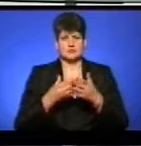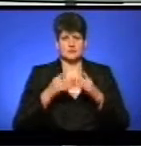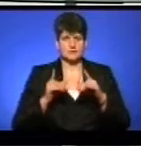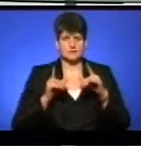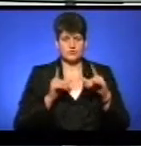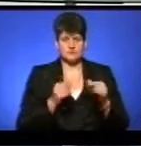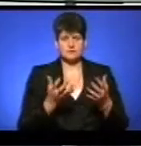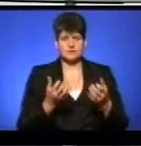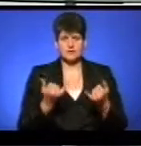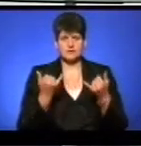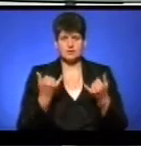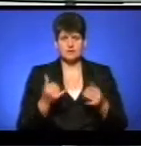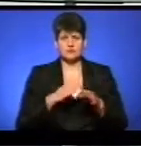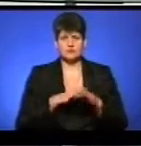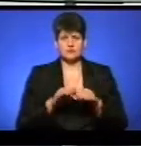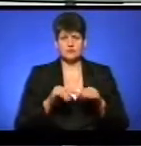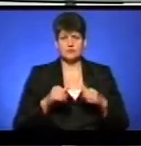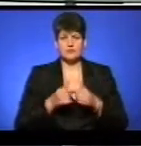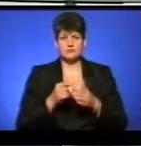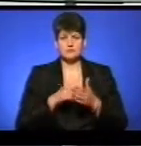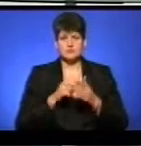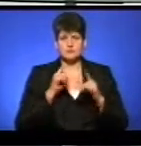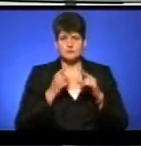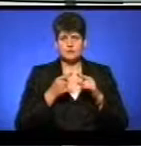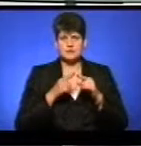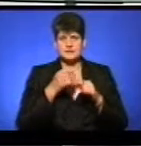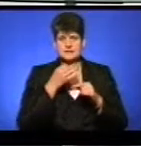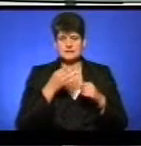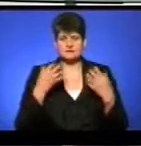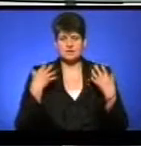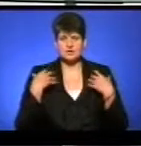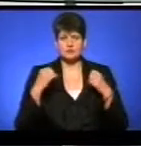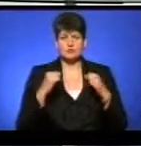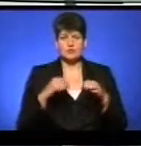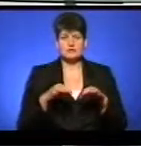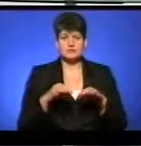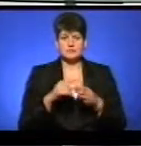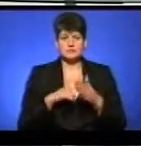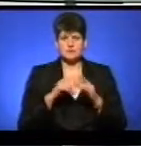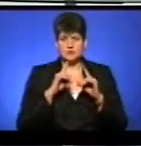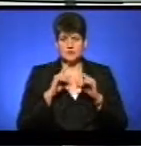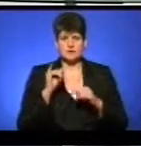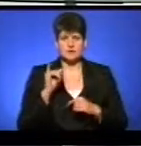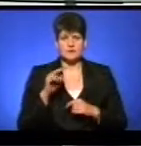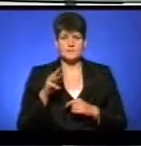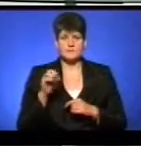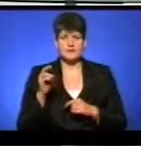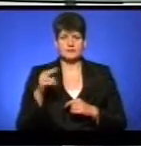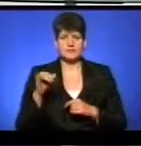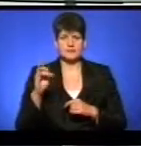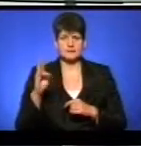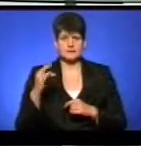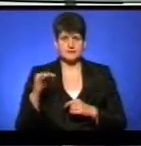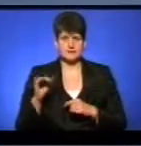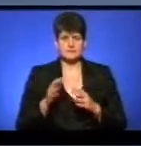прийняли сьогодні на виконкомі міськради. Про це повідомив начальник управління транспорту міської ради Ігор Мединський. Більше у